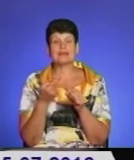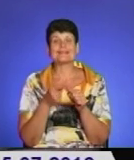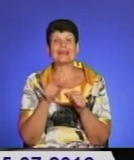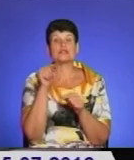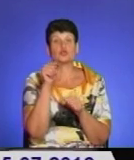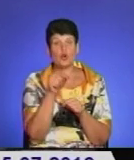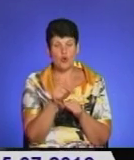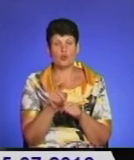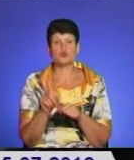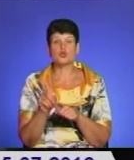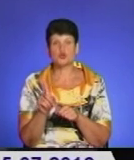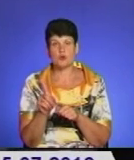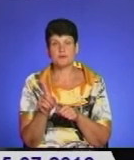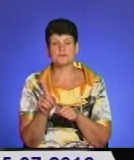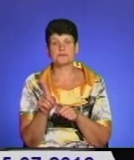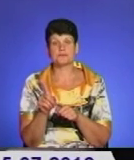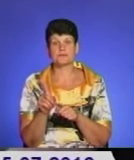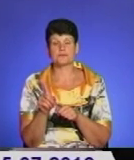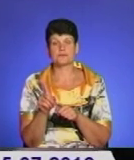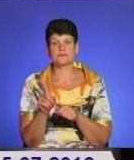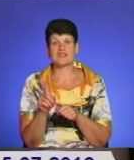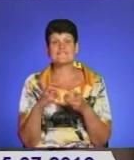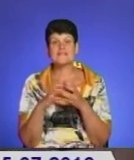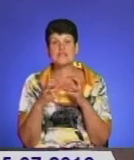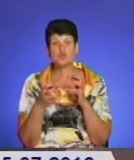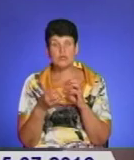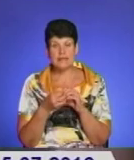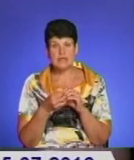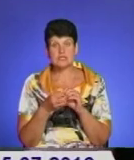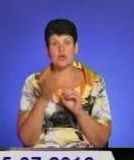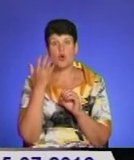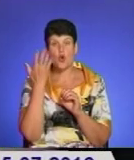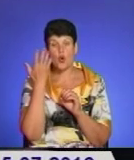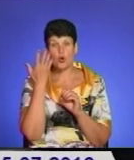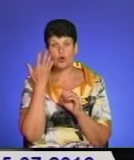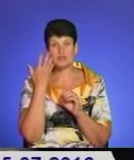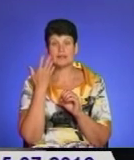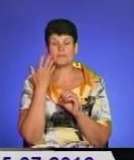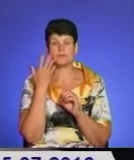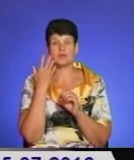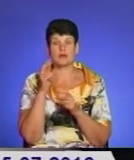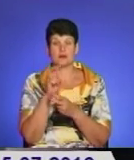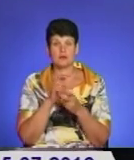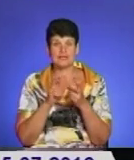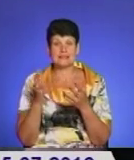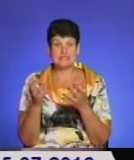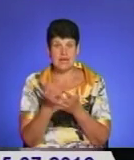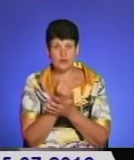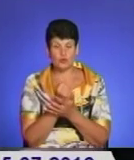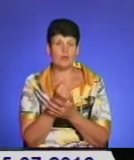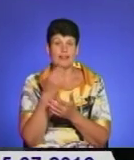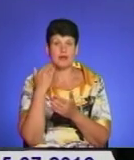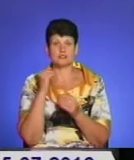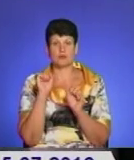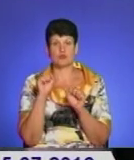щоб в результаті, коли в результаті, коли було знайдено використований велосипед, його легше